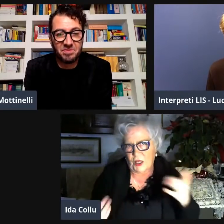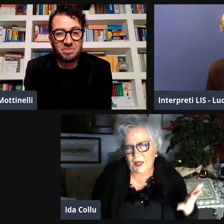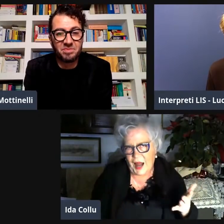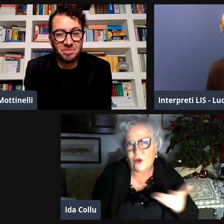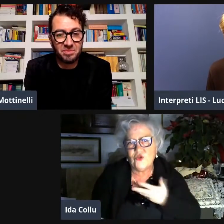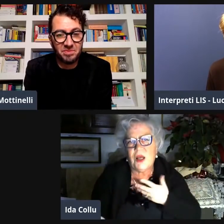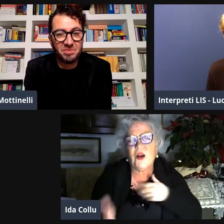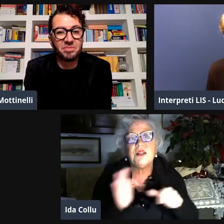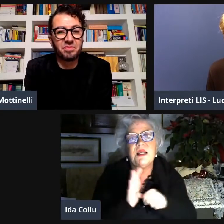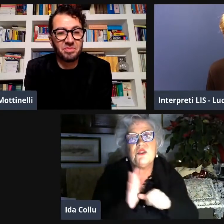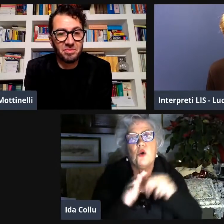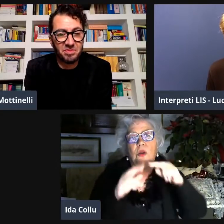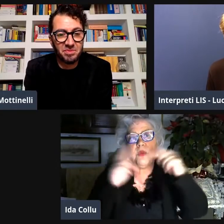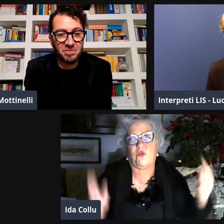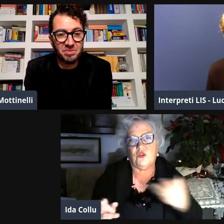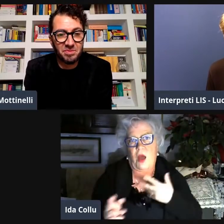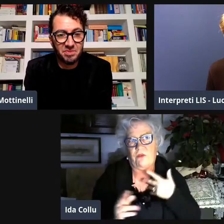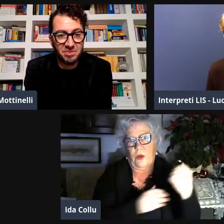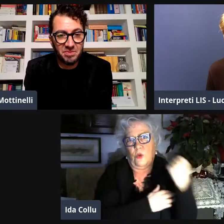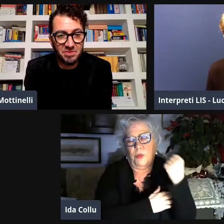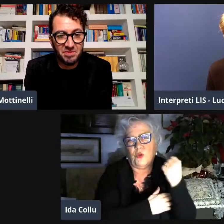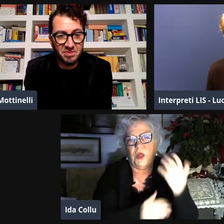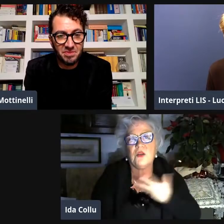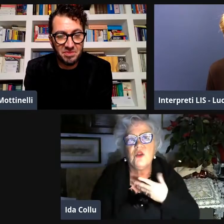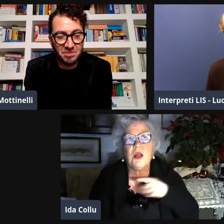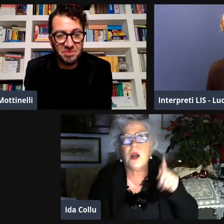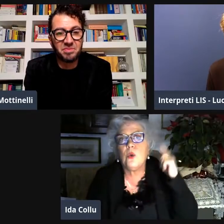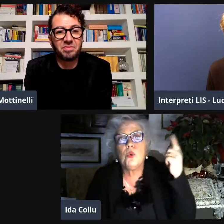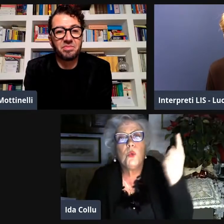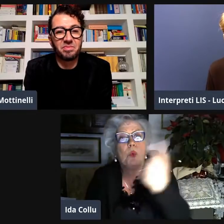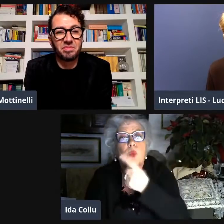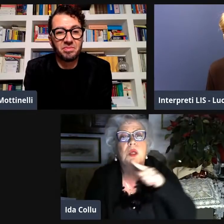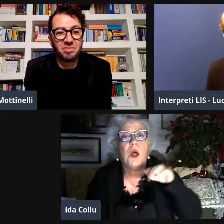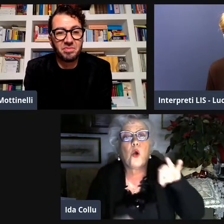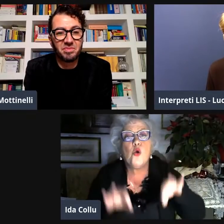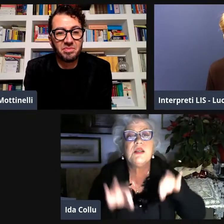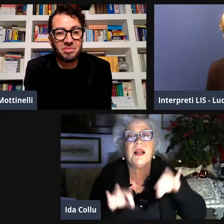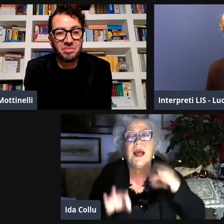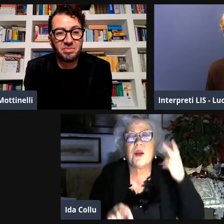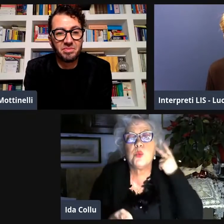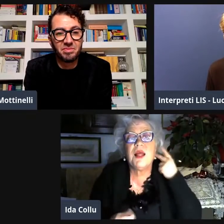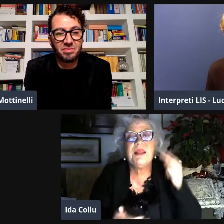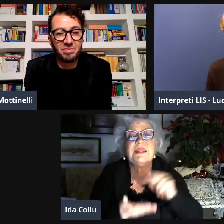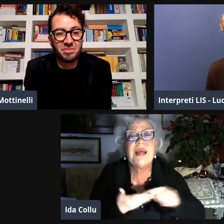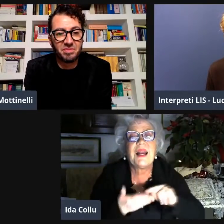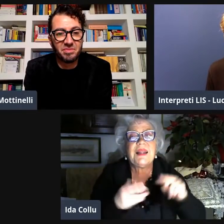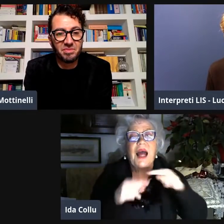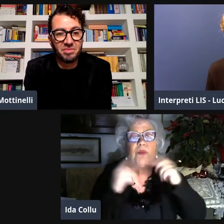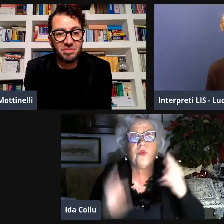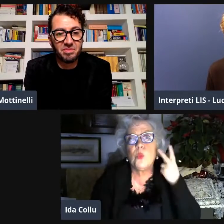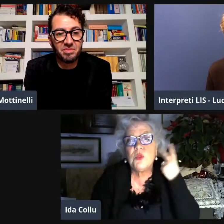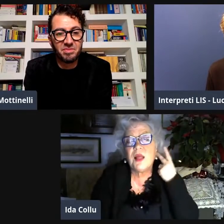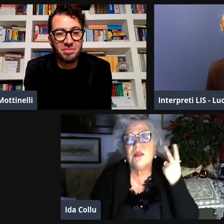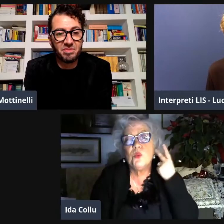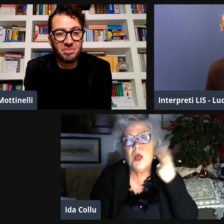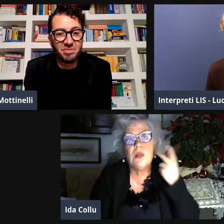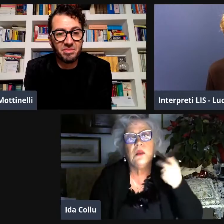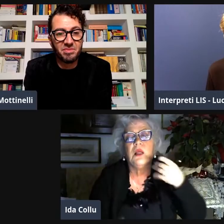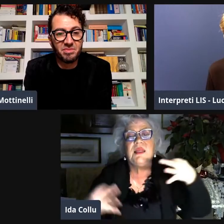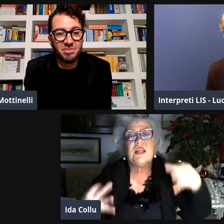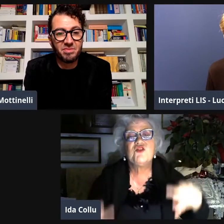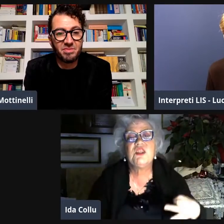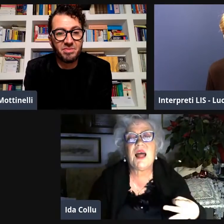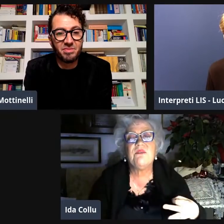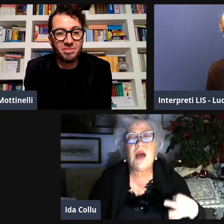segretari non c'erano i segretari delle sezioni provinciali avevano tanto potere e tutti i coordinatori erano udenti i